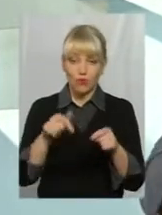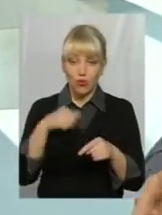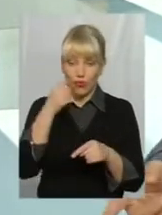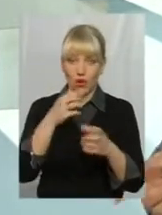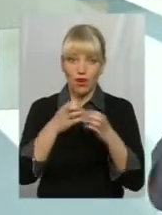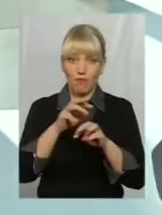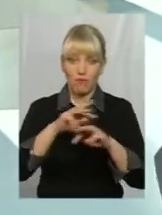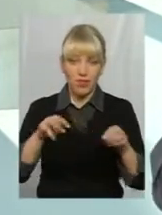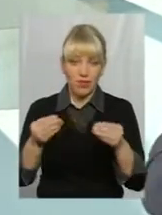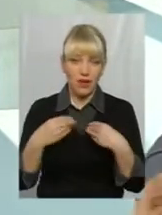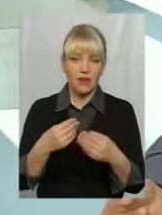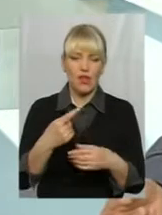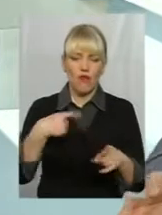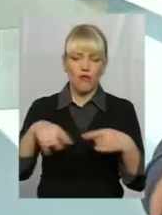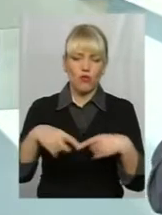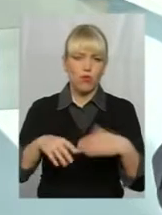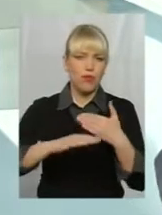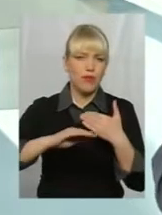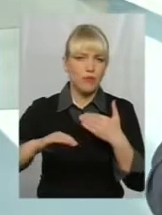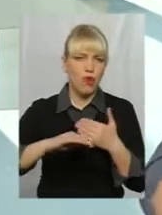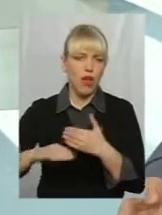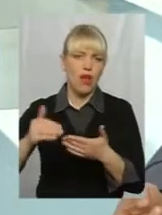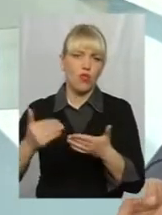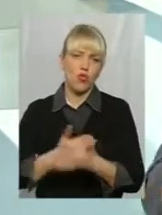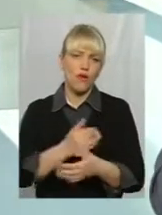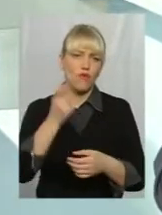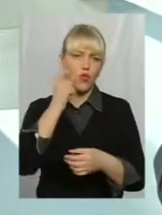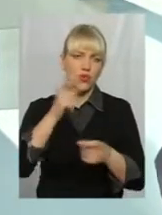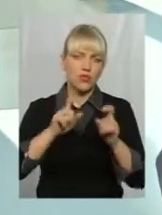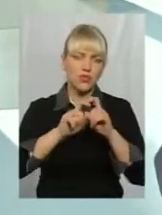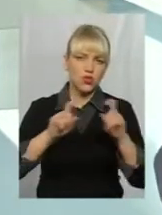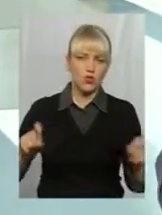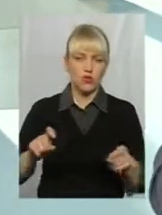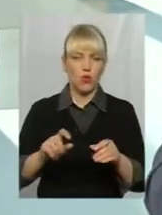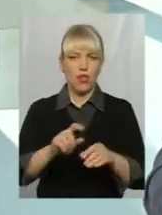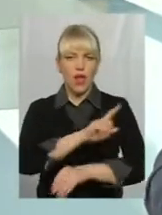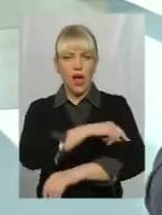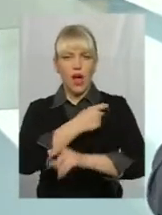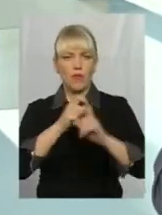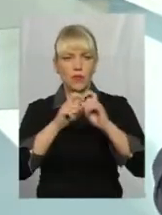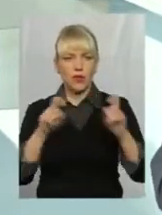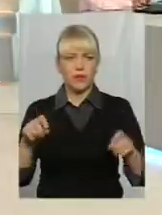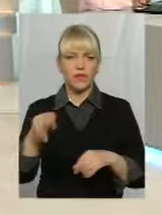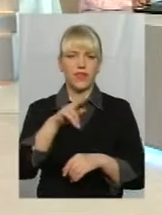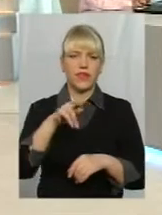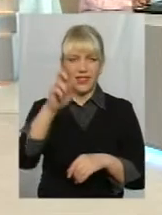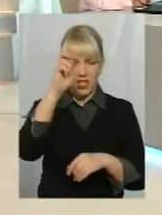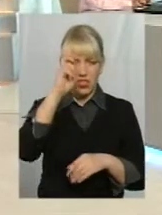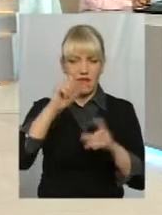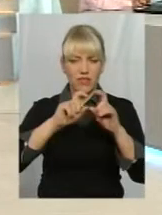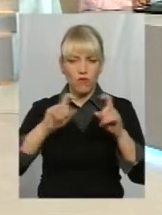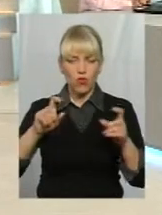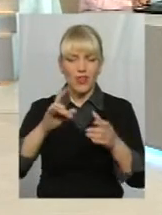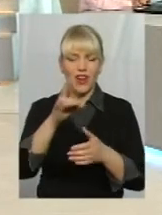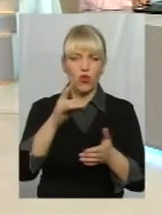футбольні поля, нові українські школи, амбулаторії, ДФРР, Державний фонд регіонального розвитку,